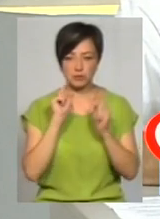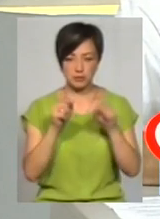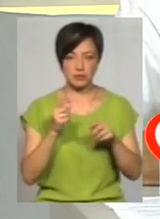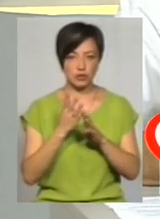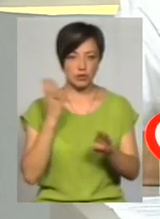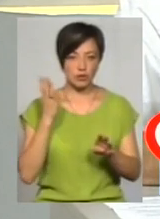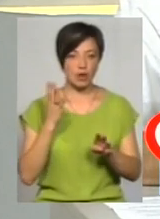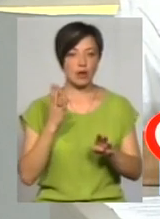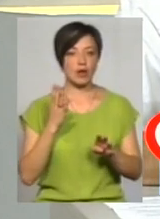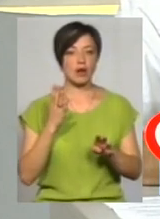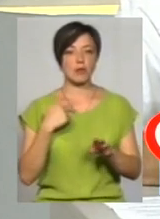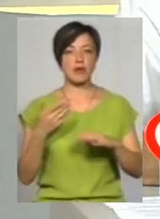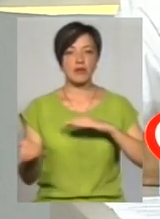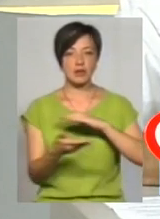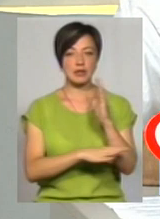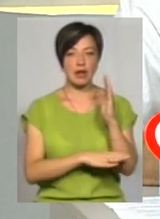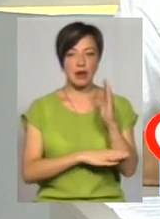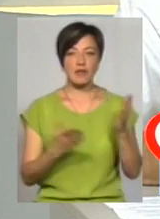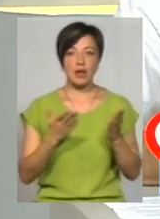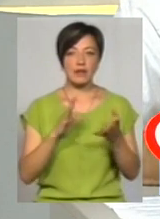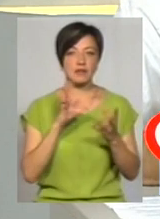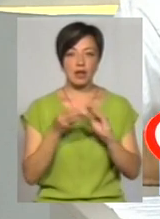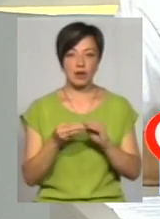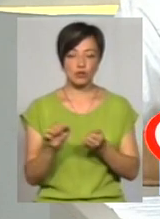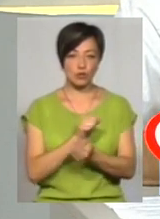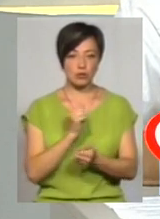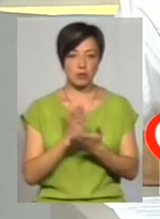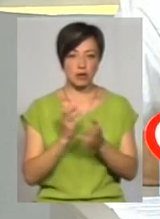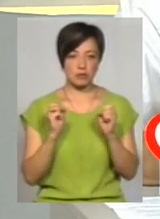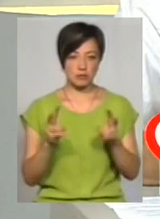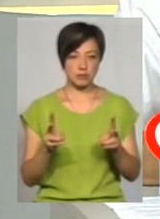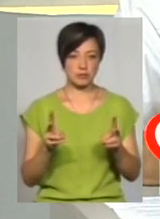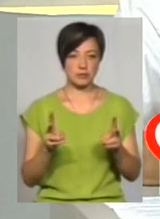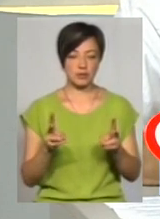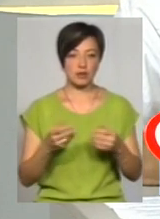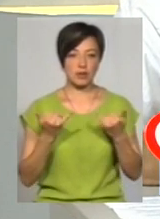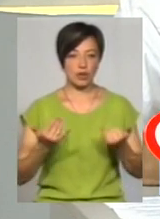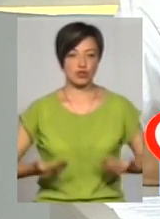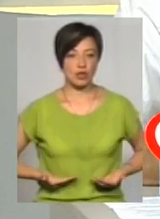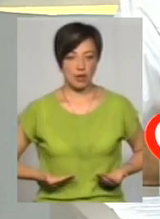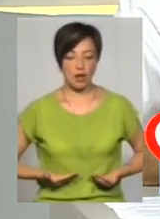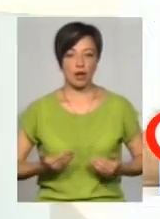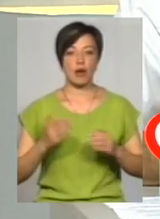робили вирізку дерев тих, які взагалі всохші і мають якусь небезпеку для життя.